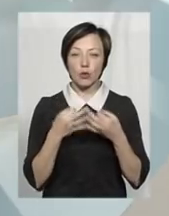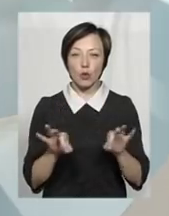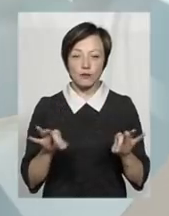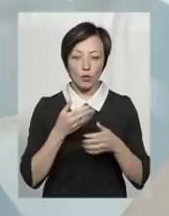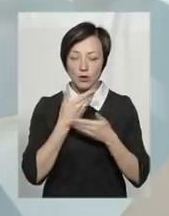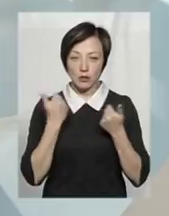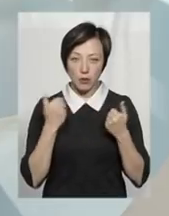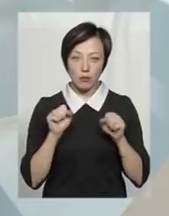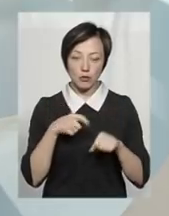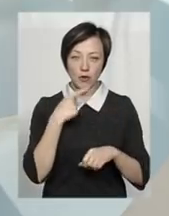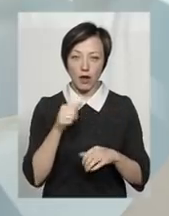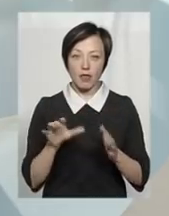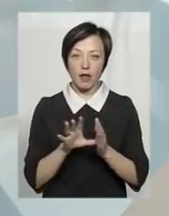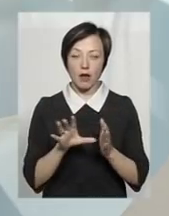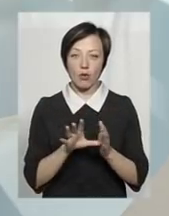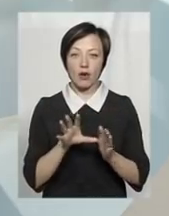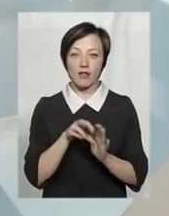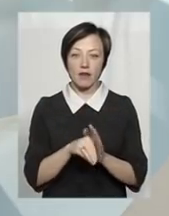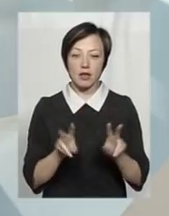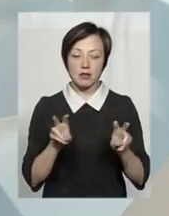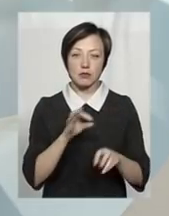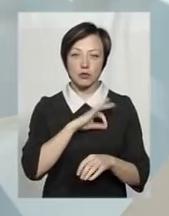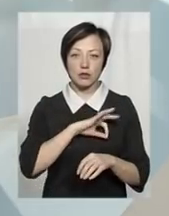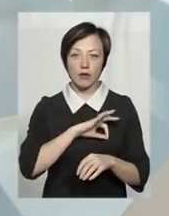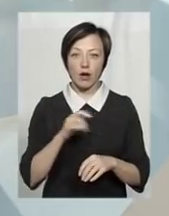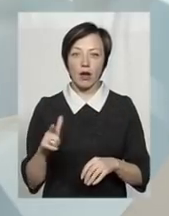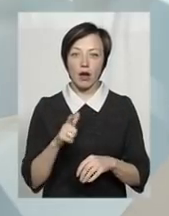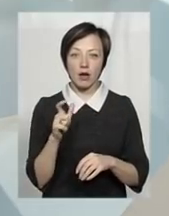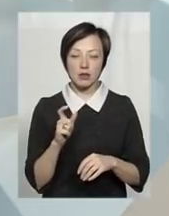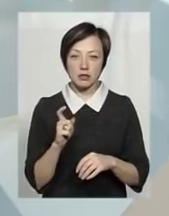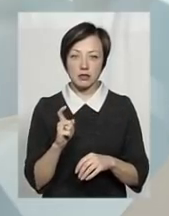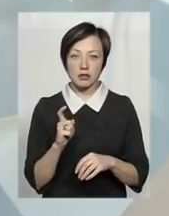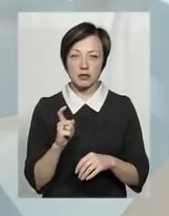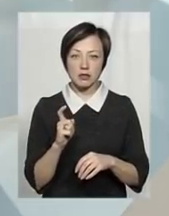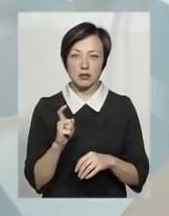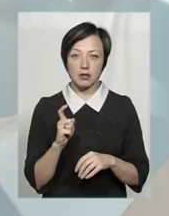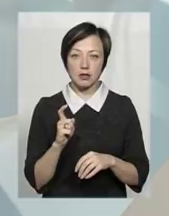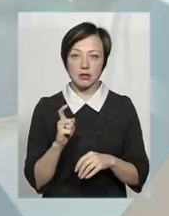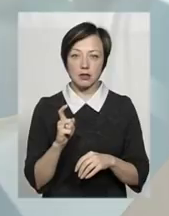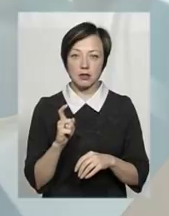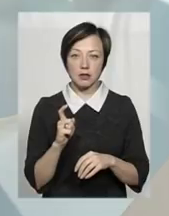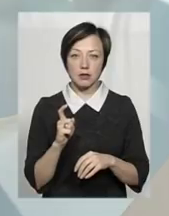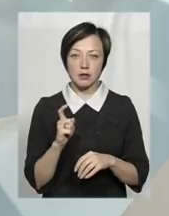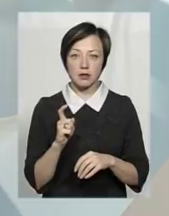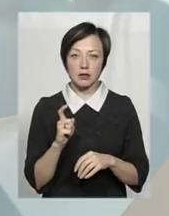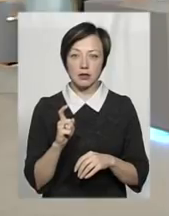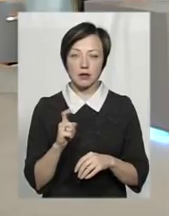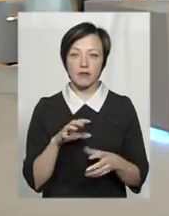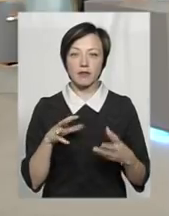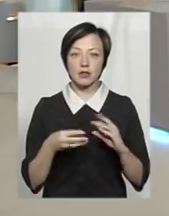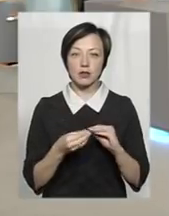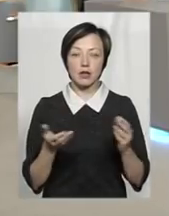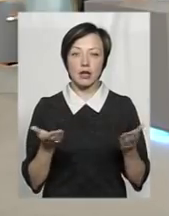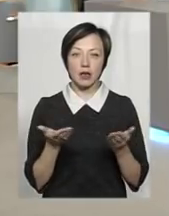Енергоінвест споживає газ. Відповідно, які з цього висновки можна робити?